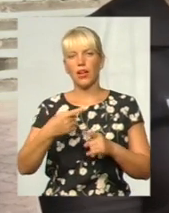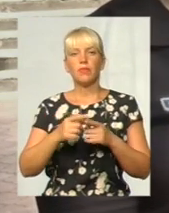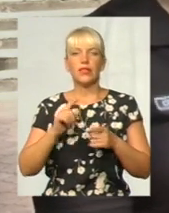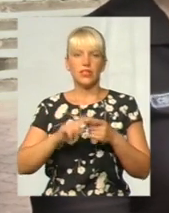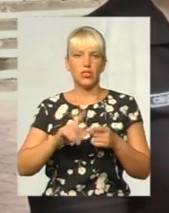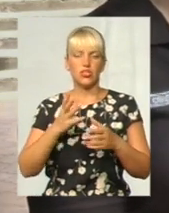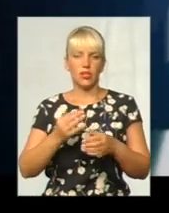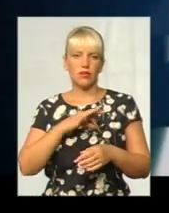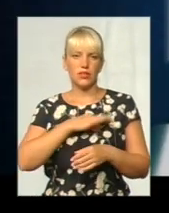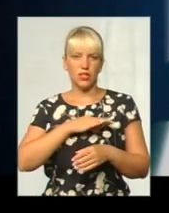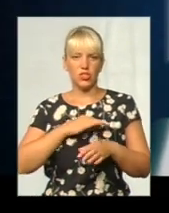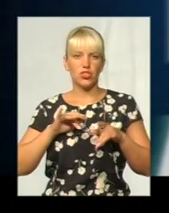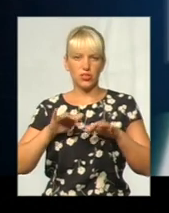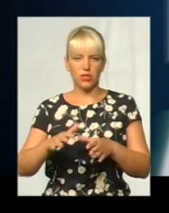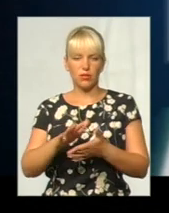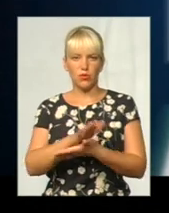триваючі слідчі дії.